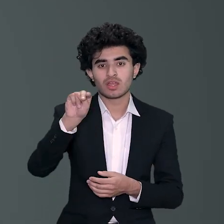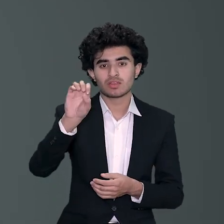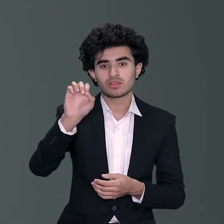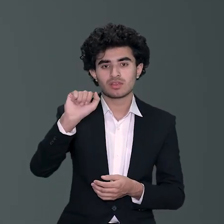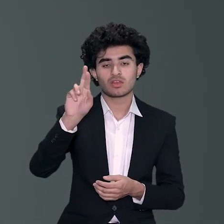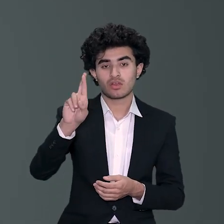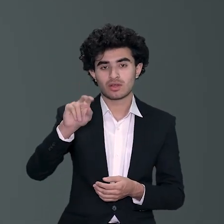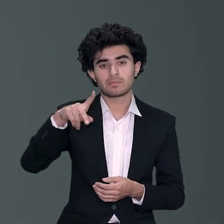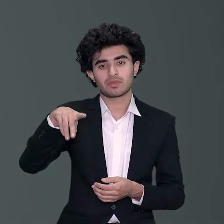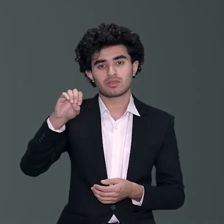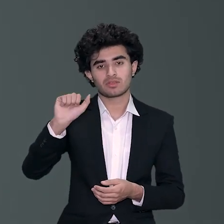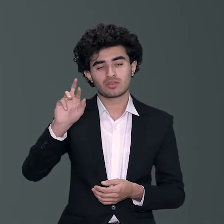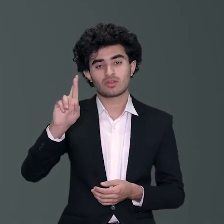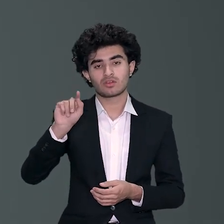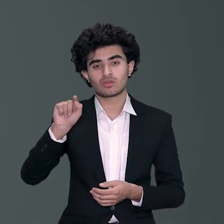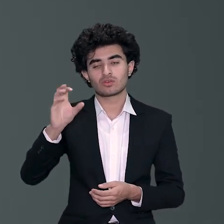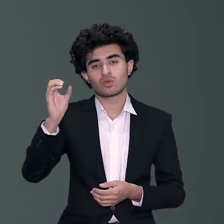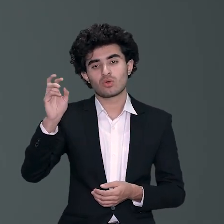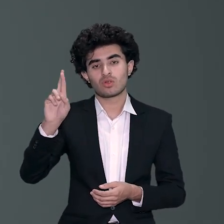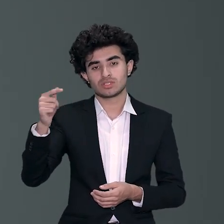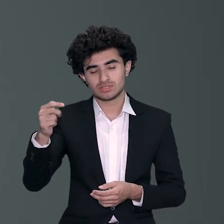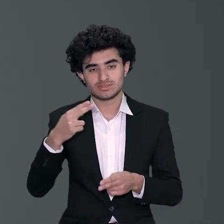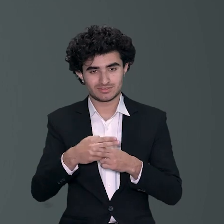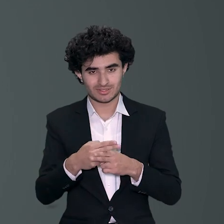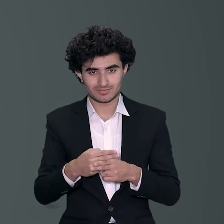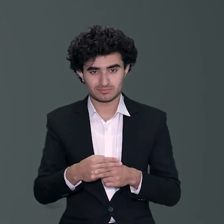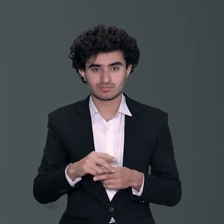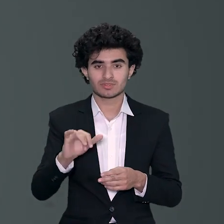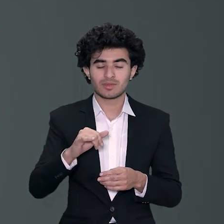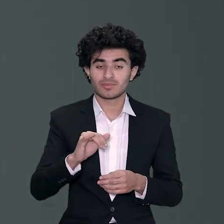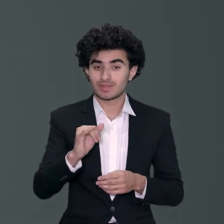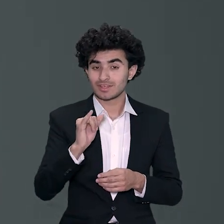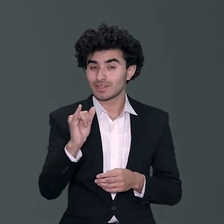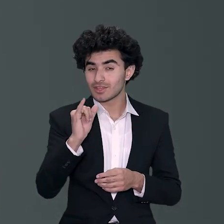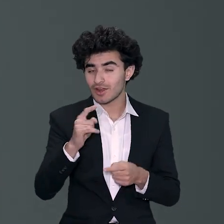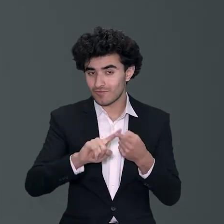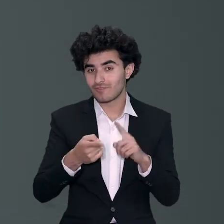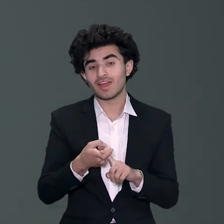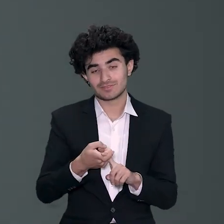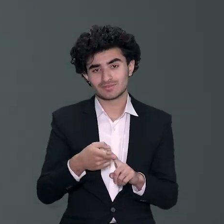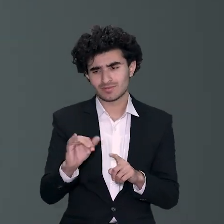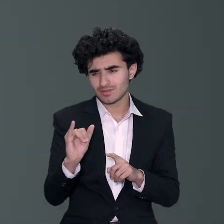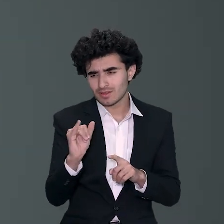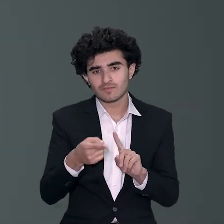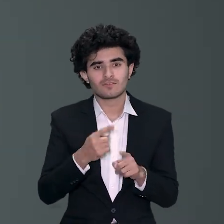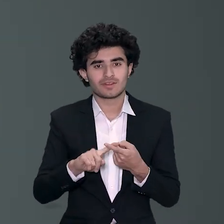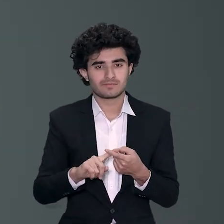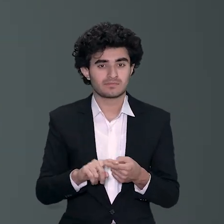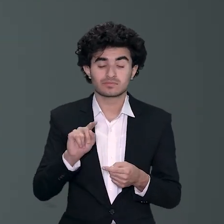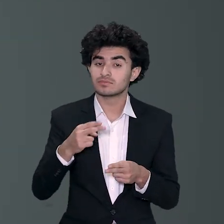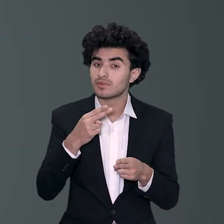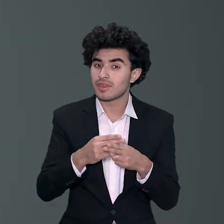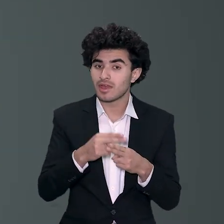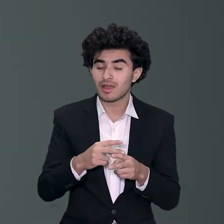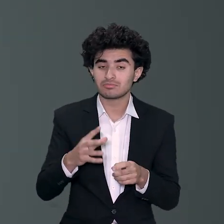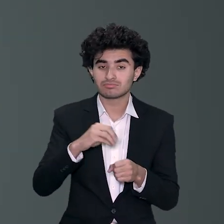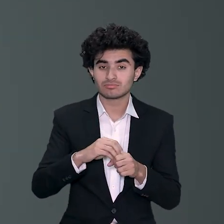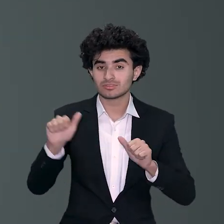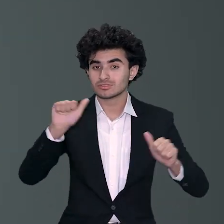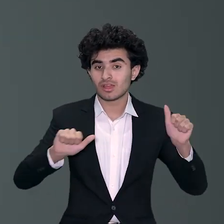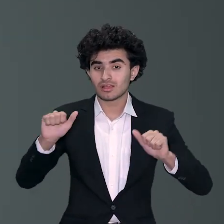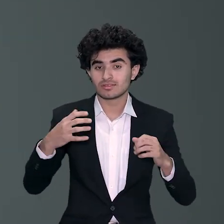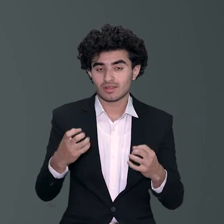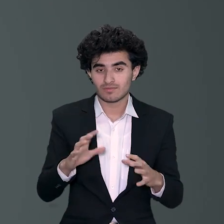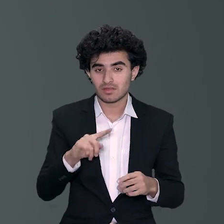ایک company start کی ایک project start کی near peer dot o r g کے نام سے near peer کہتے ہیں قریبی دوست کو